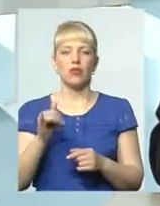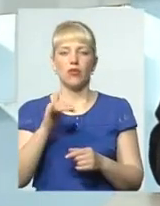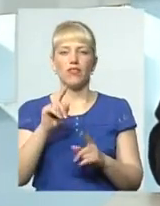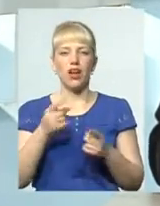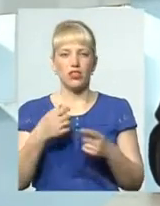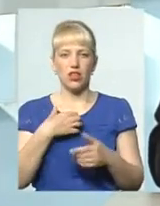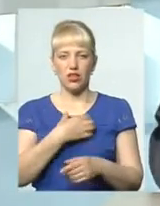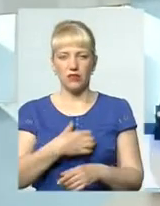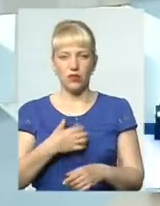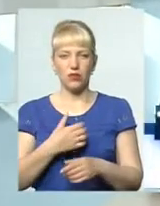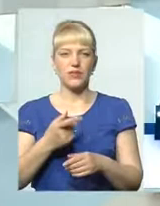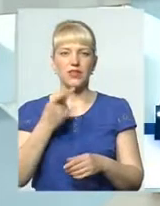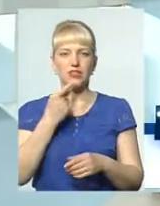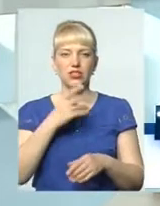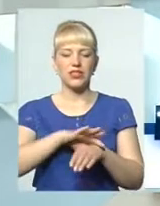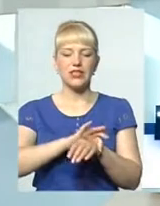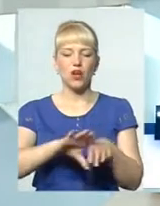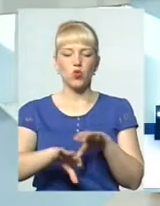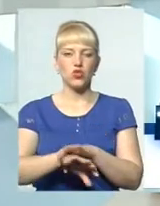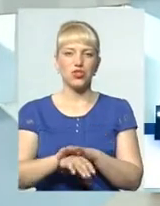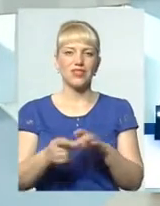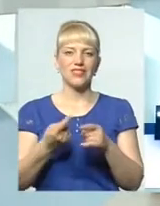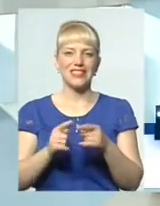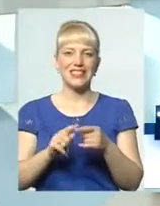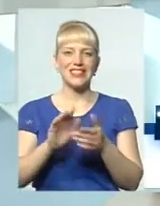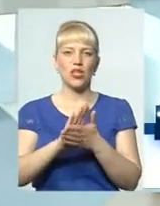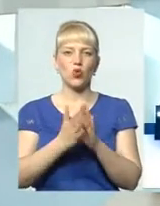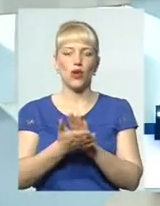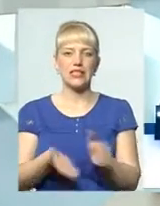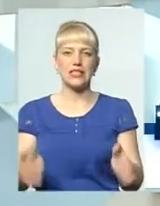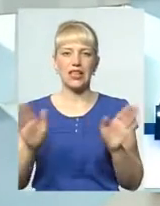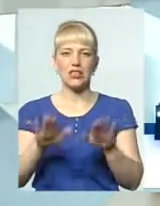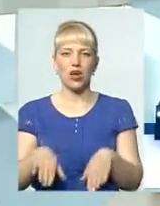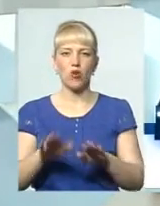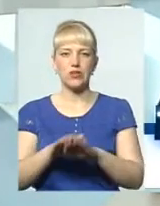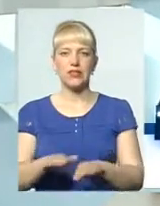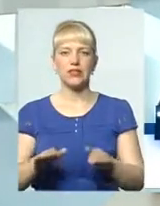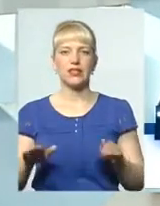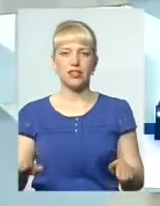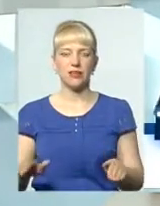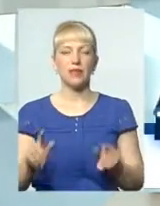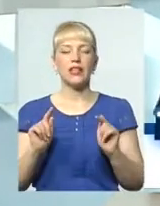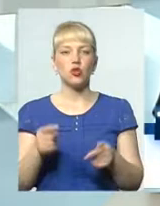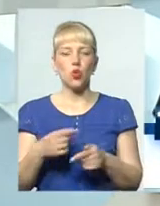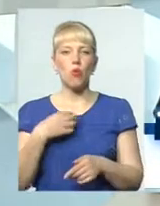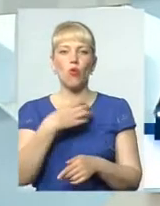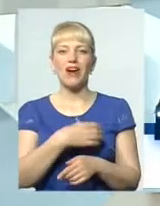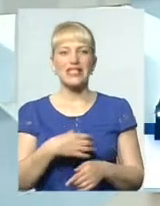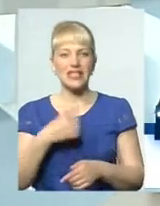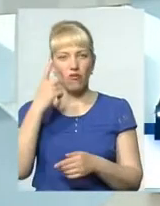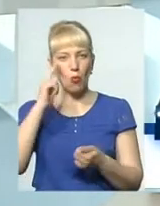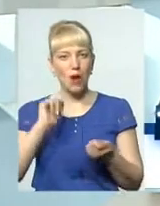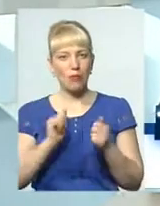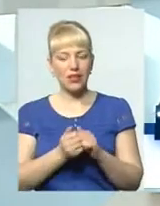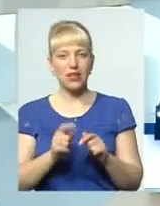важливо, завжди за ручниками в цій ситуації завжди залишаються діти. І тому дуже важливо пам'ятати, що